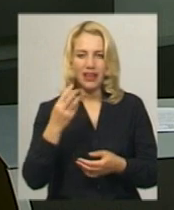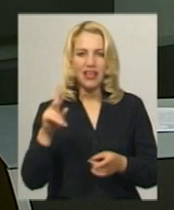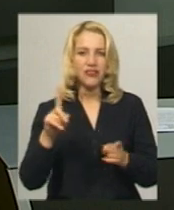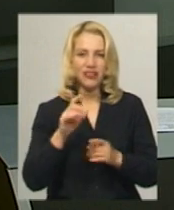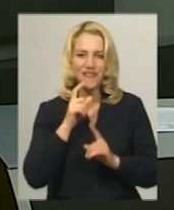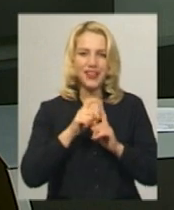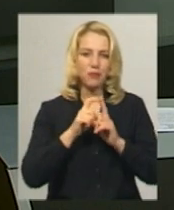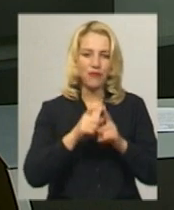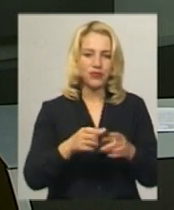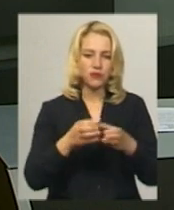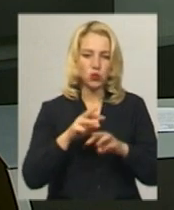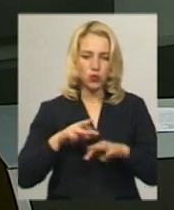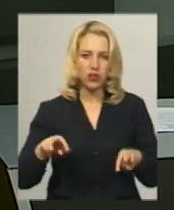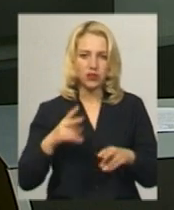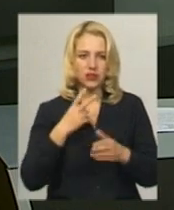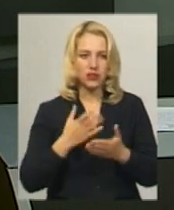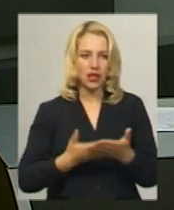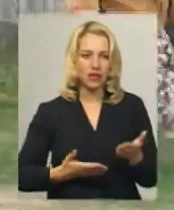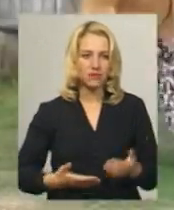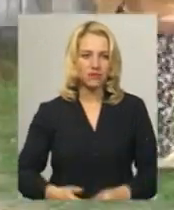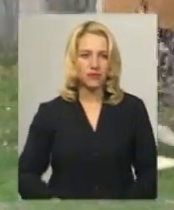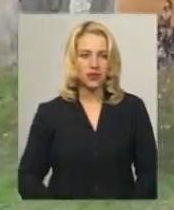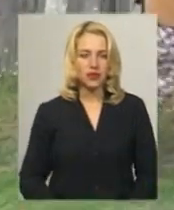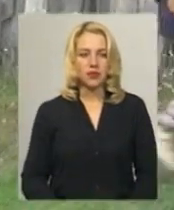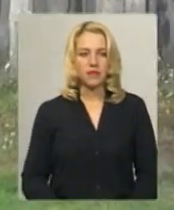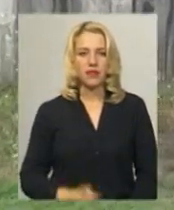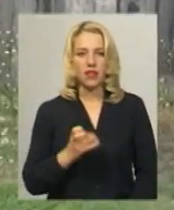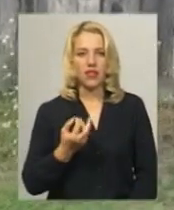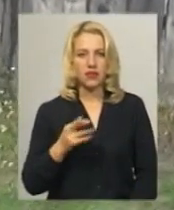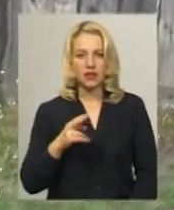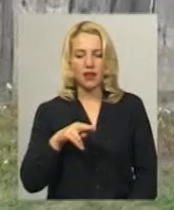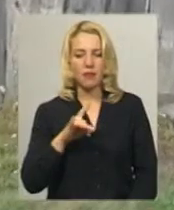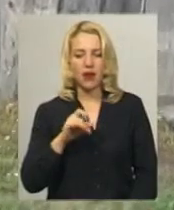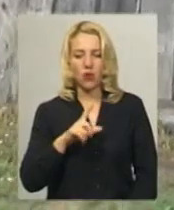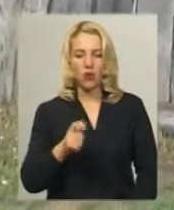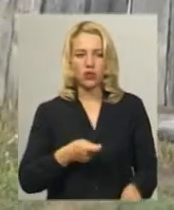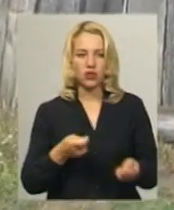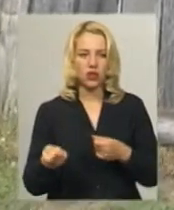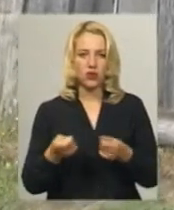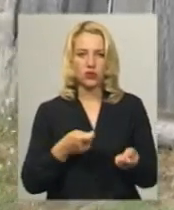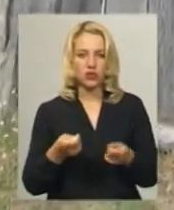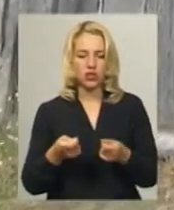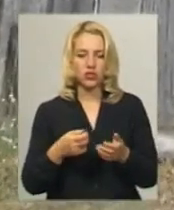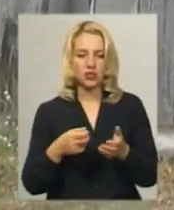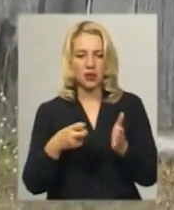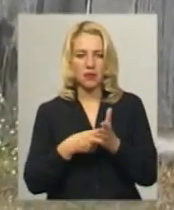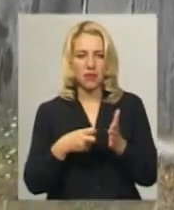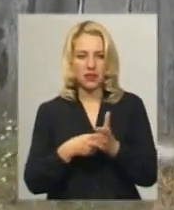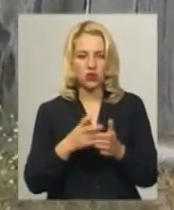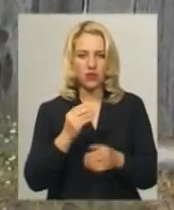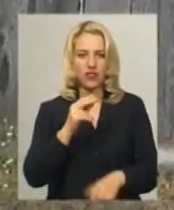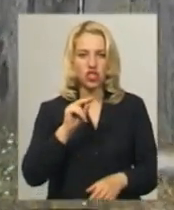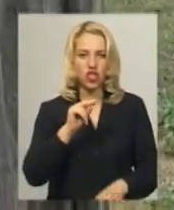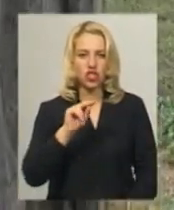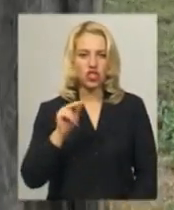уряді, Дмитро Грінченко розкаже. Листоноша Надія Приходько розносить пенсії в селі Смяч. Це північ Чернігівщини. Жінка